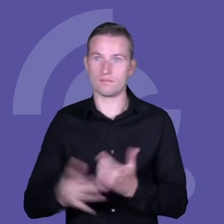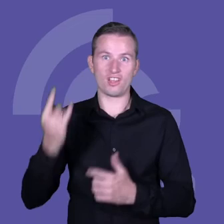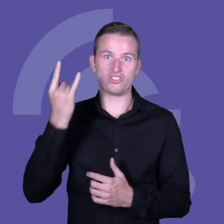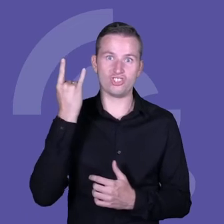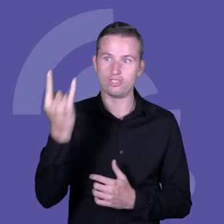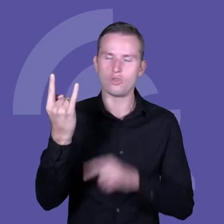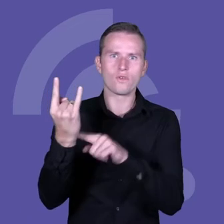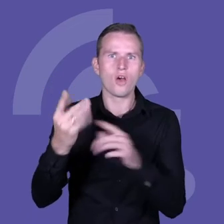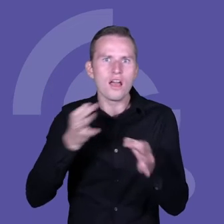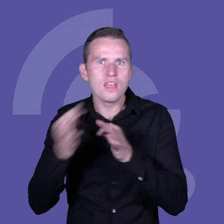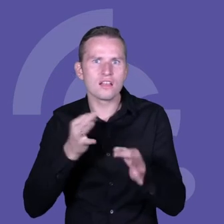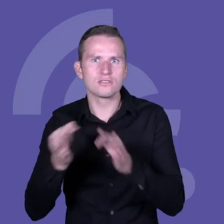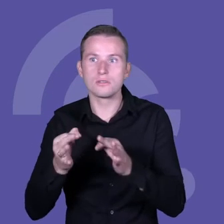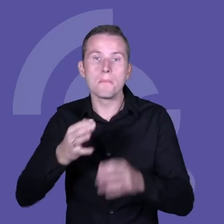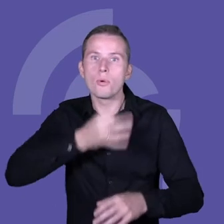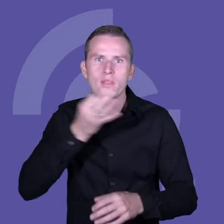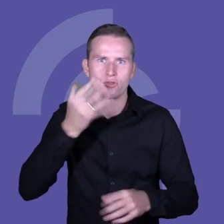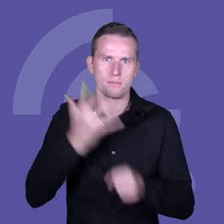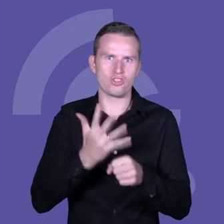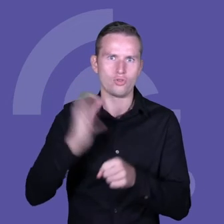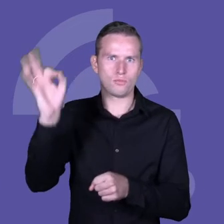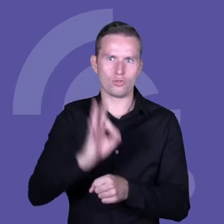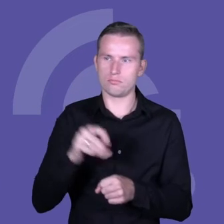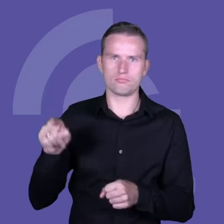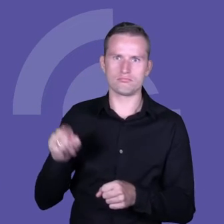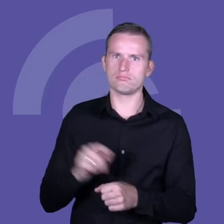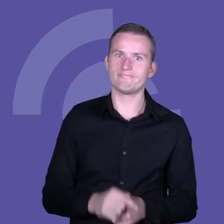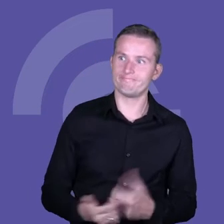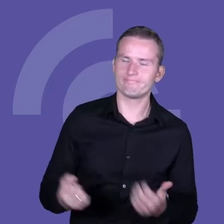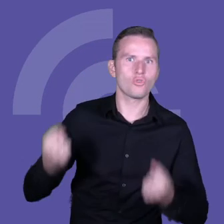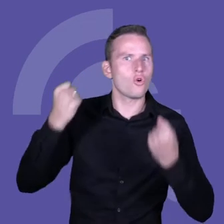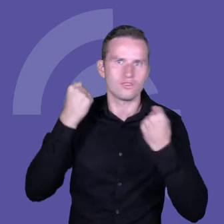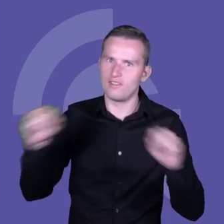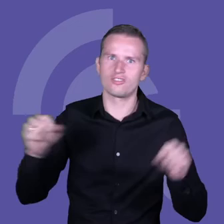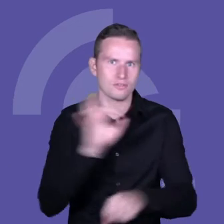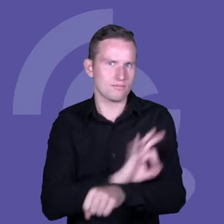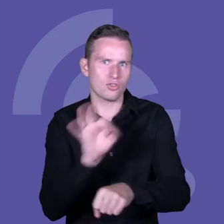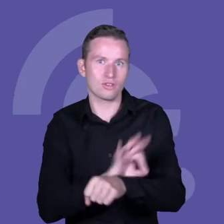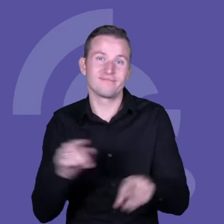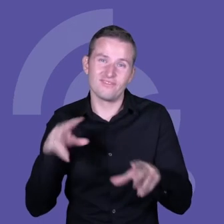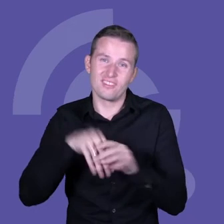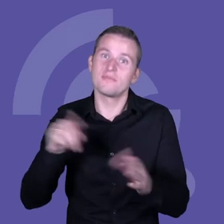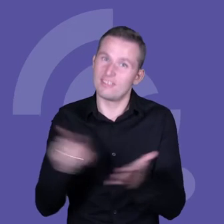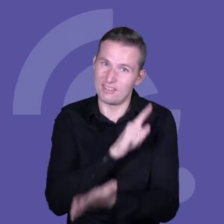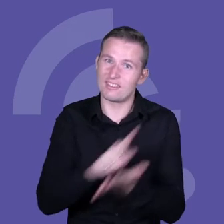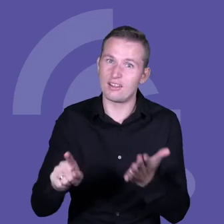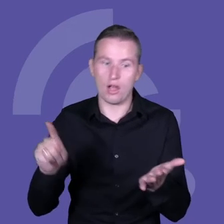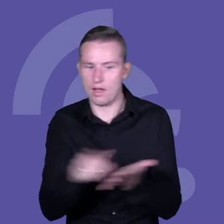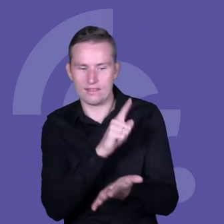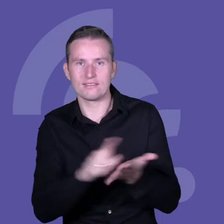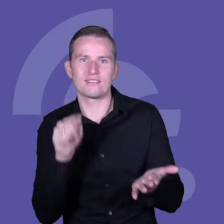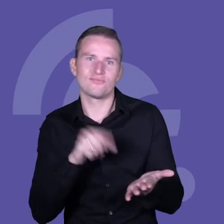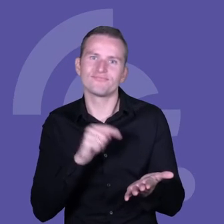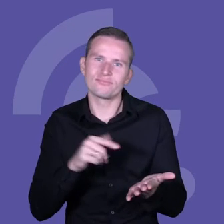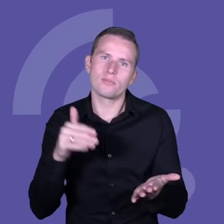poprawiona o co najmniej 50% jest dużą odwagą i ponoszeniem ryzyka, a ta akceptacja ryzyka również jest konieczna do